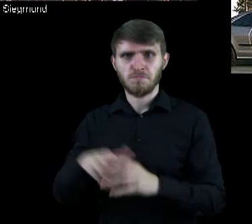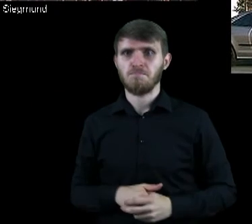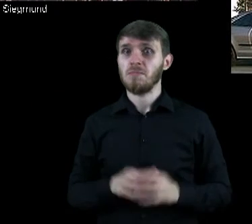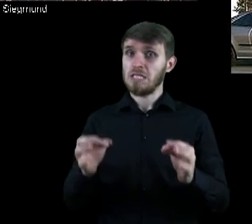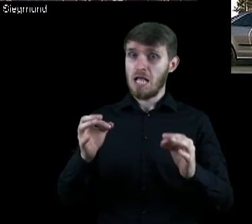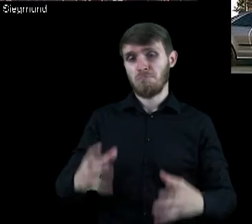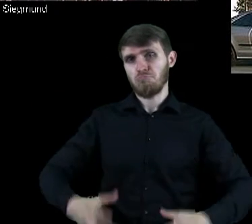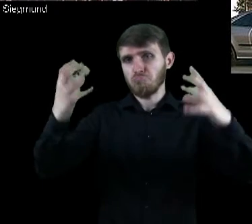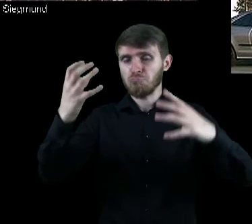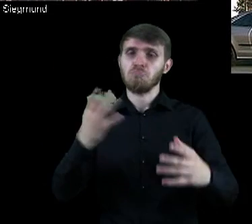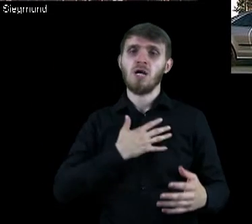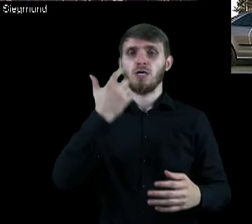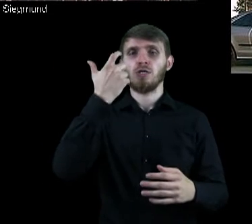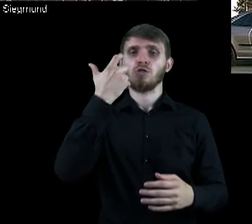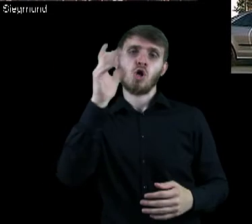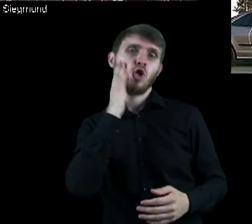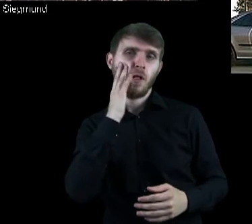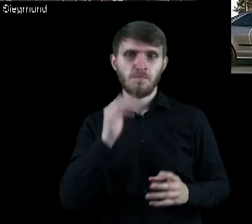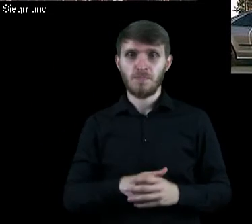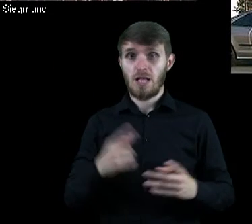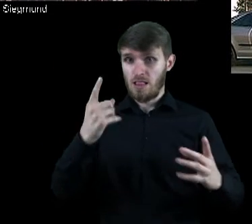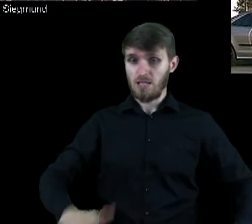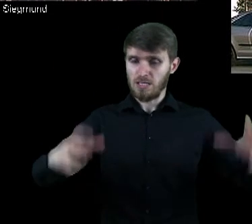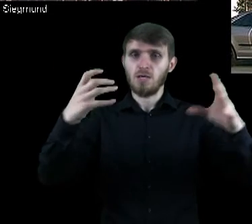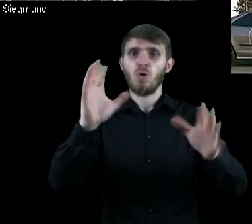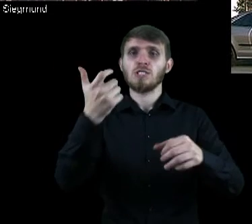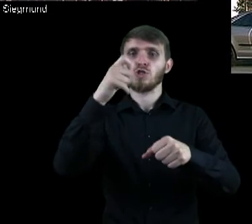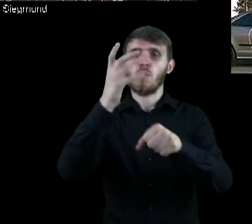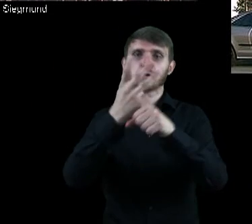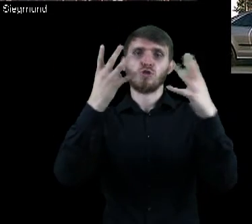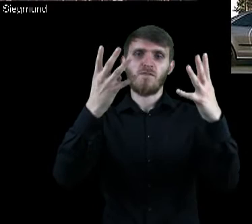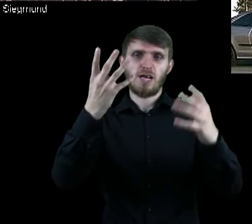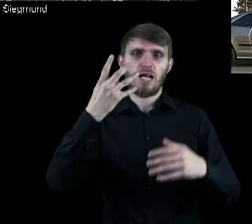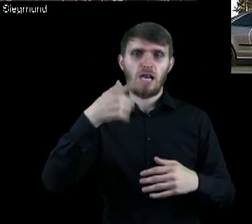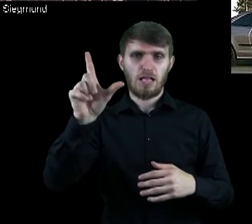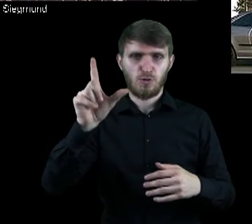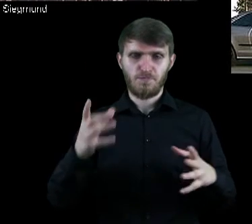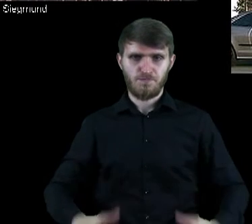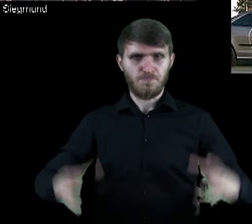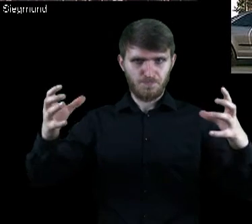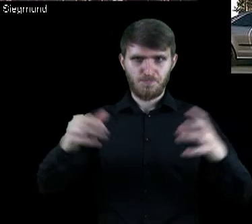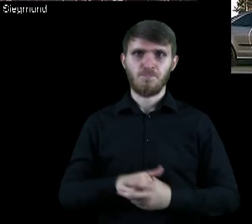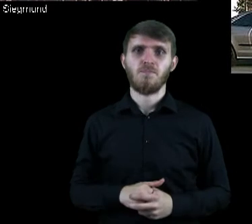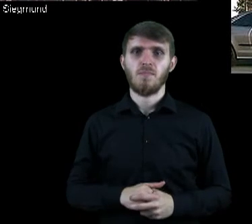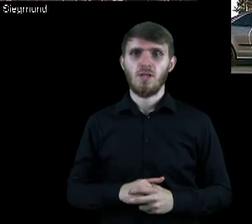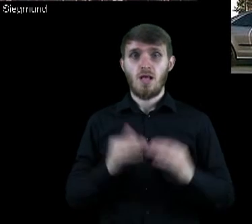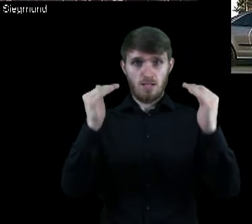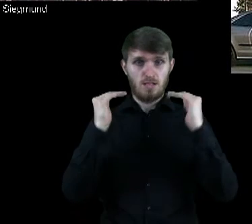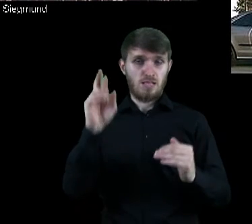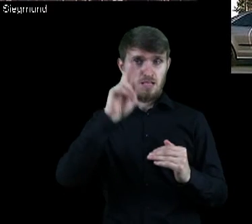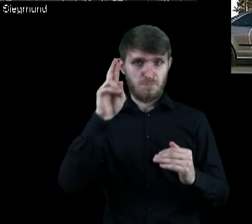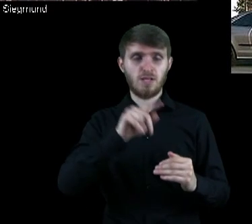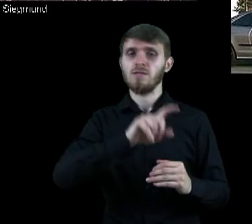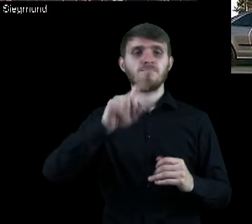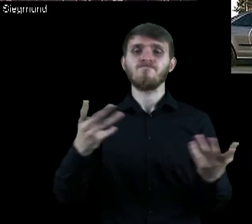spadła i od tamtej pory wciąż rośnie. Obecnie wynosi około 100 dolarów. To jest zatem wykres ceny